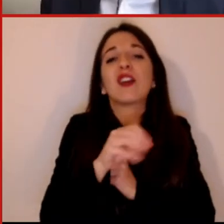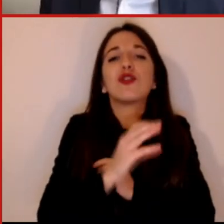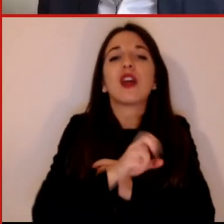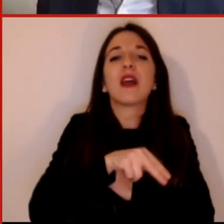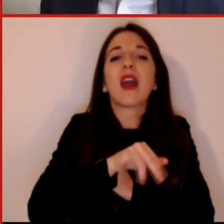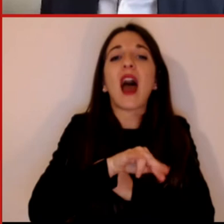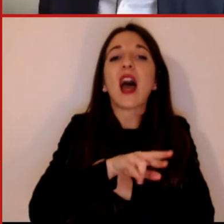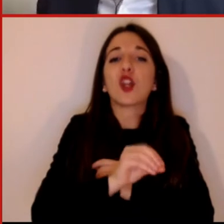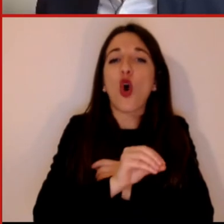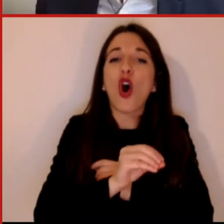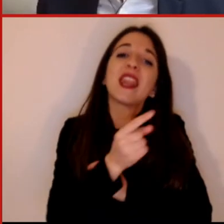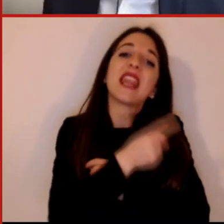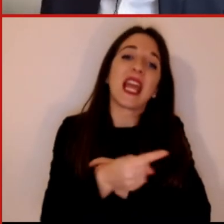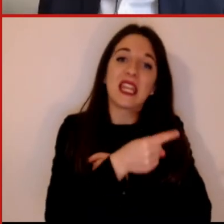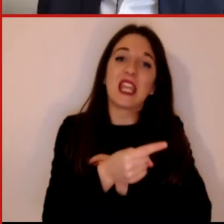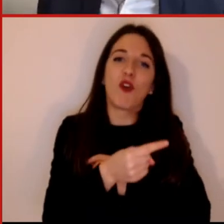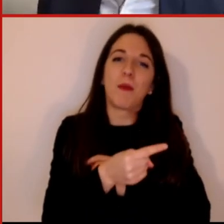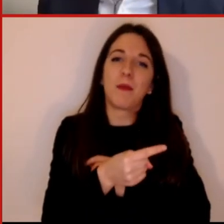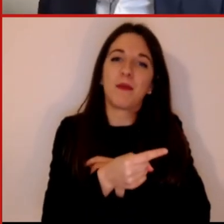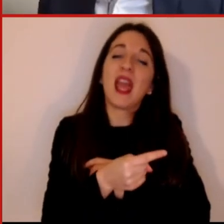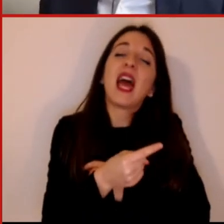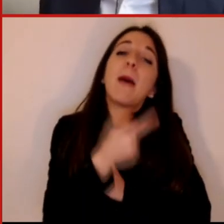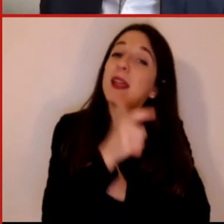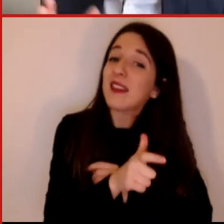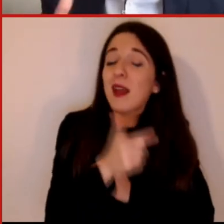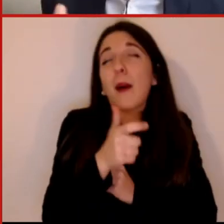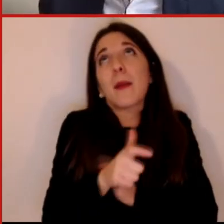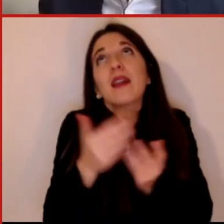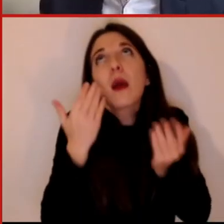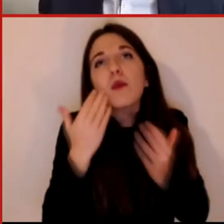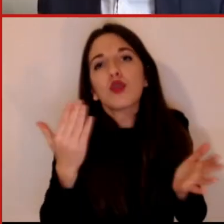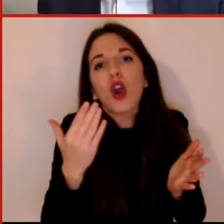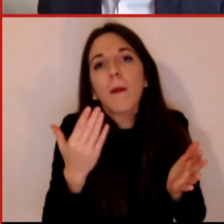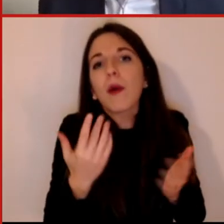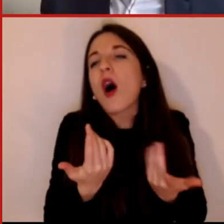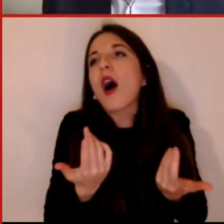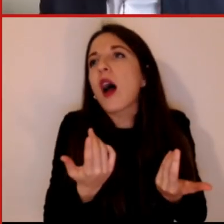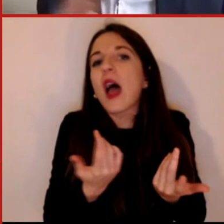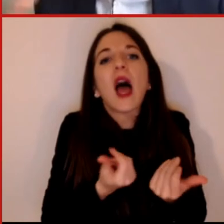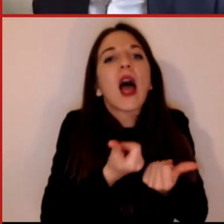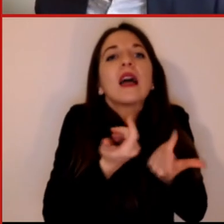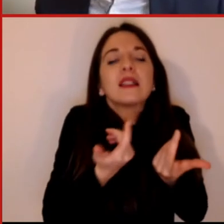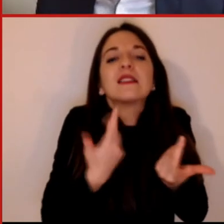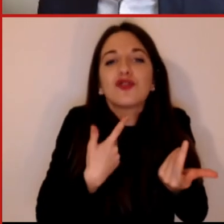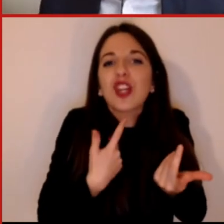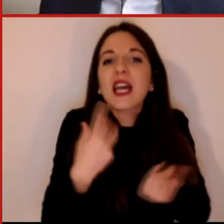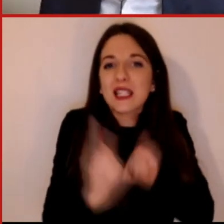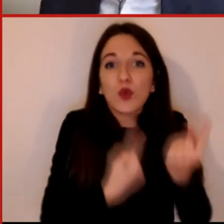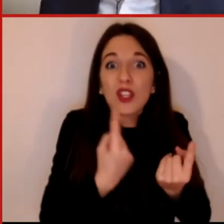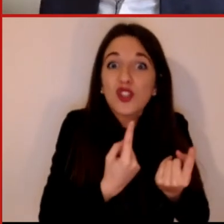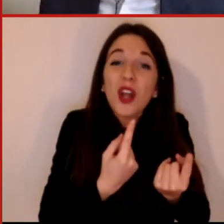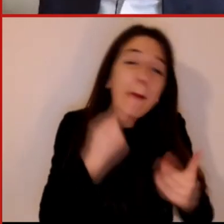paese ha delle risorse, ha delle capacità, ha dei constrain economici e quindi in qualche modo deve scegliere all'interno di questo